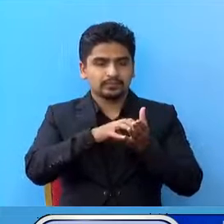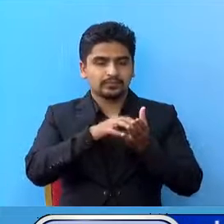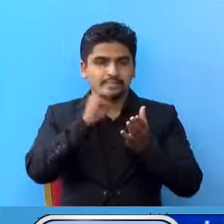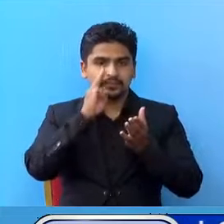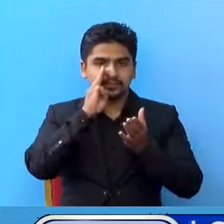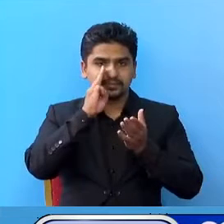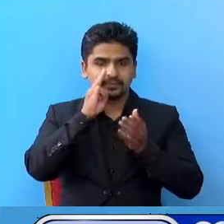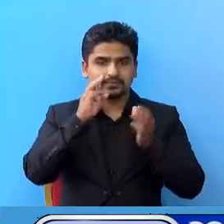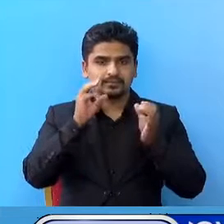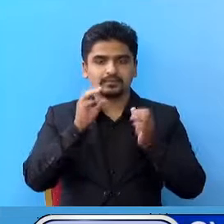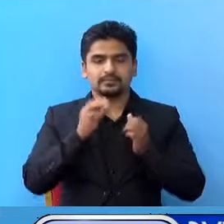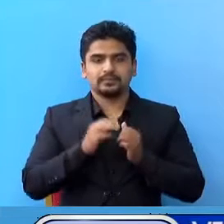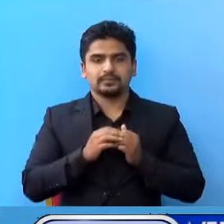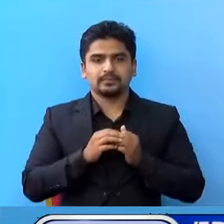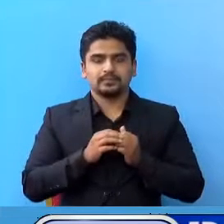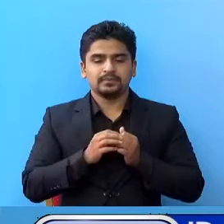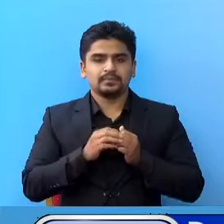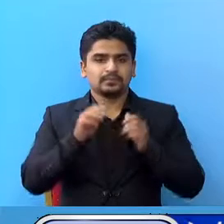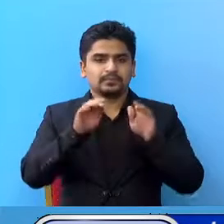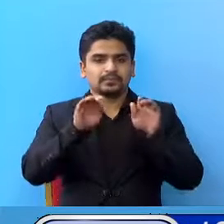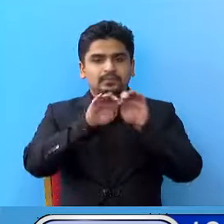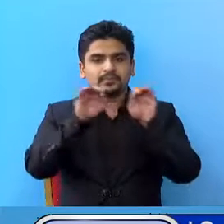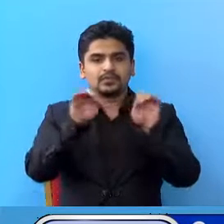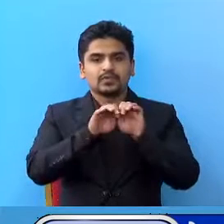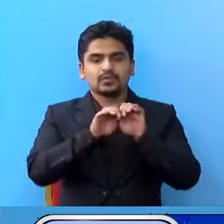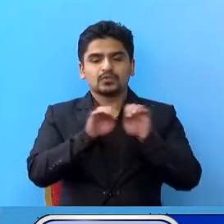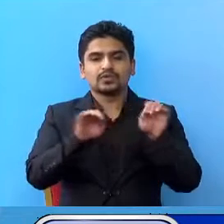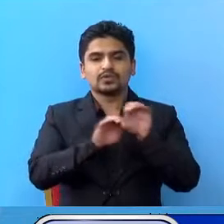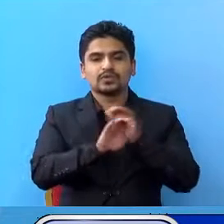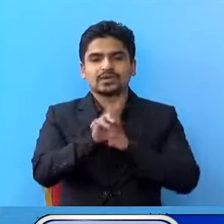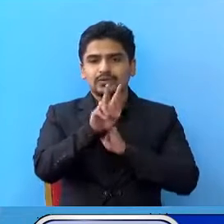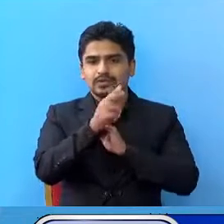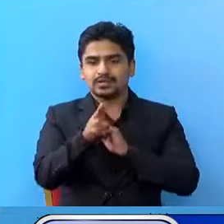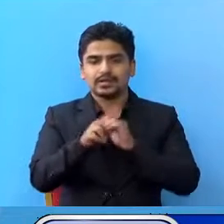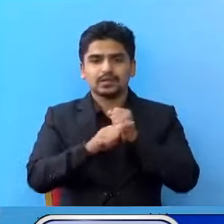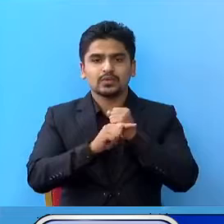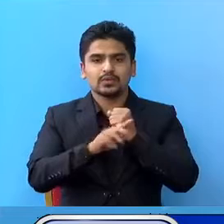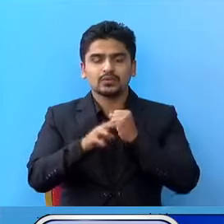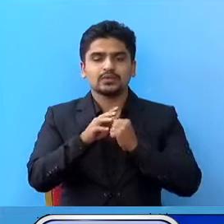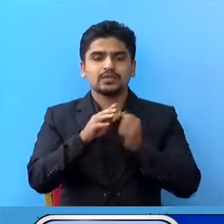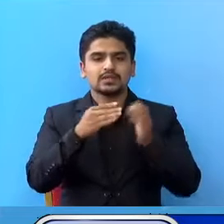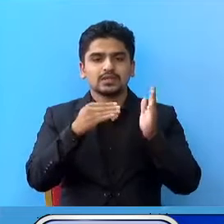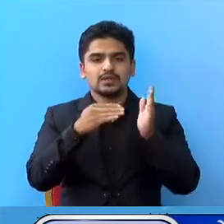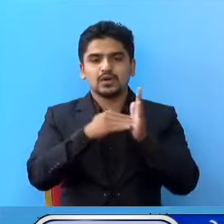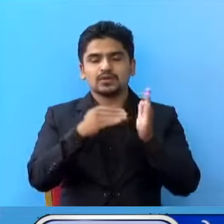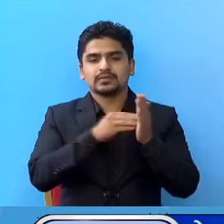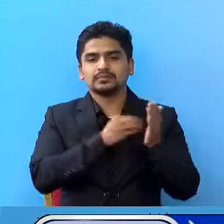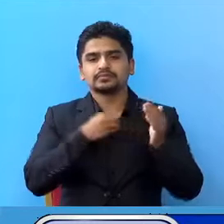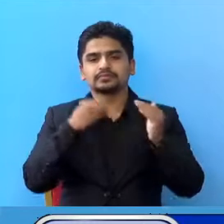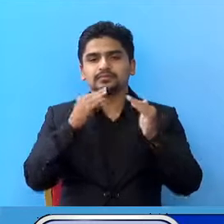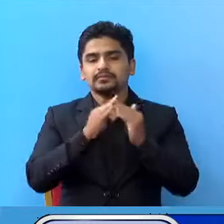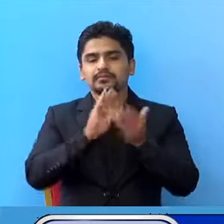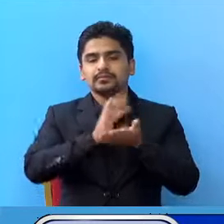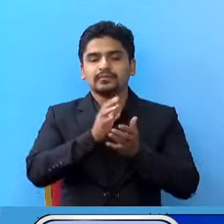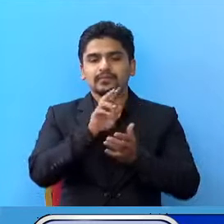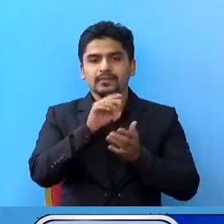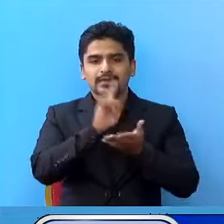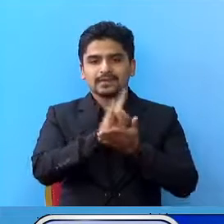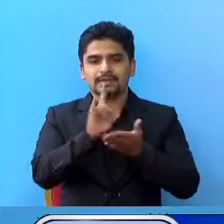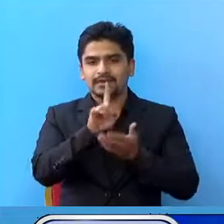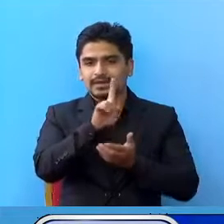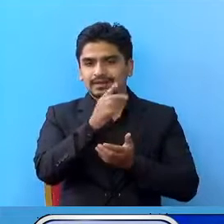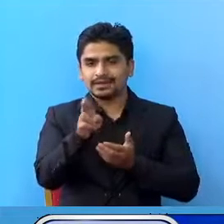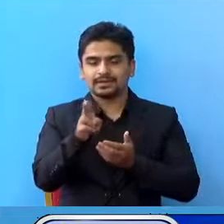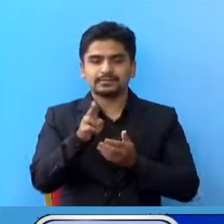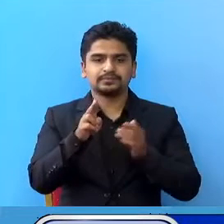प्रयोक साला मा सुन सरी का दुई जना, कोशी अंच अस्पताल बिराट नगर प्रयोक साला मा जापा का एक